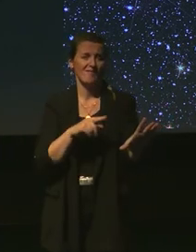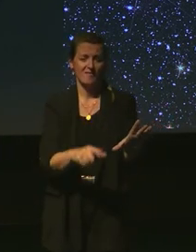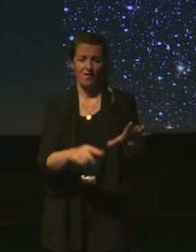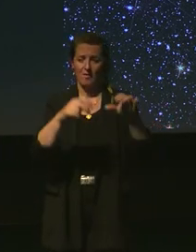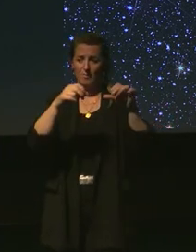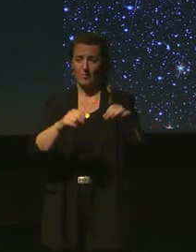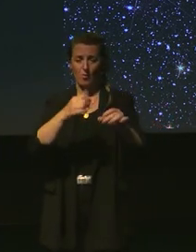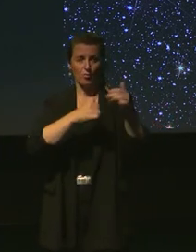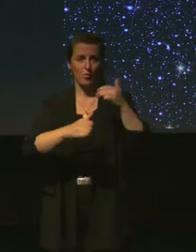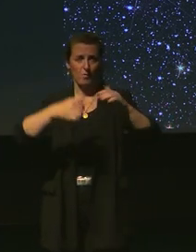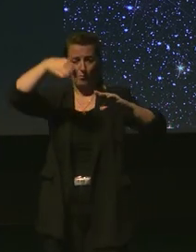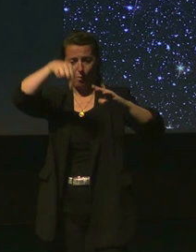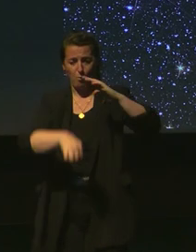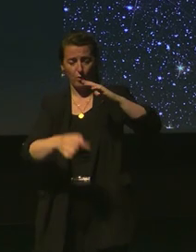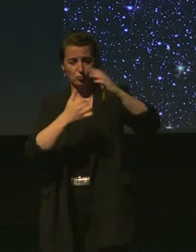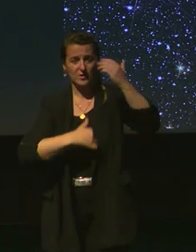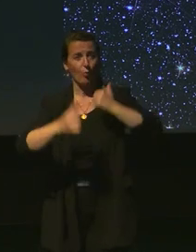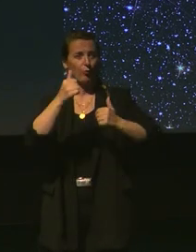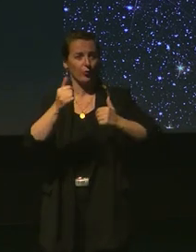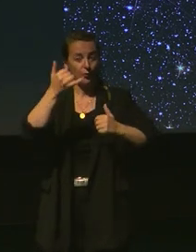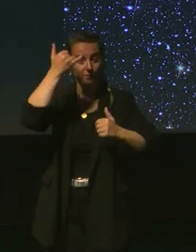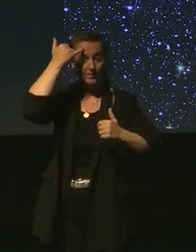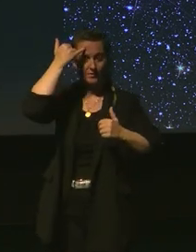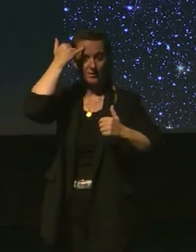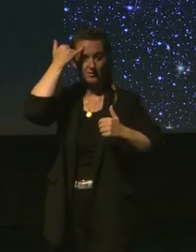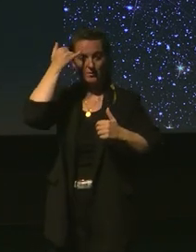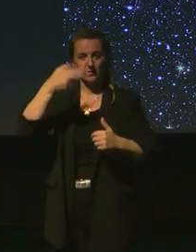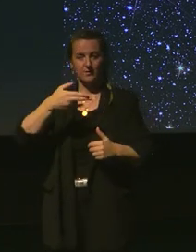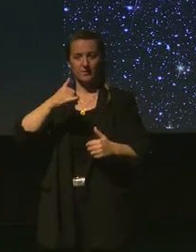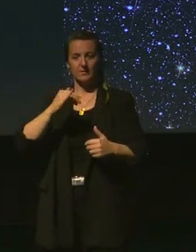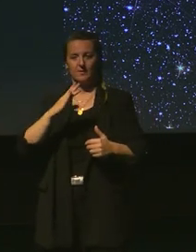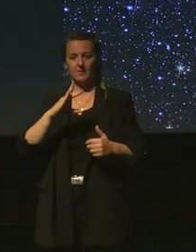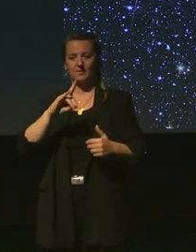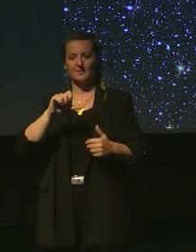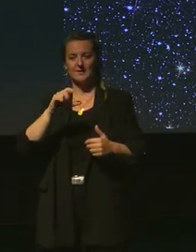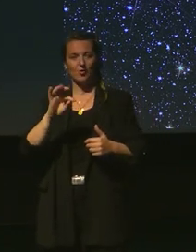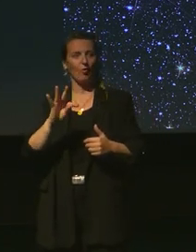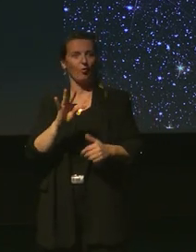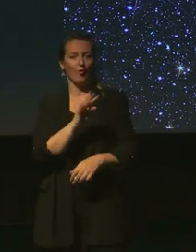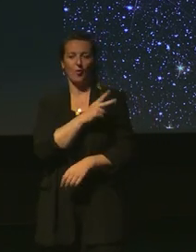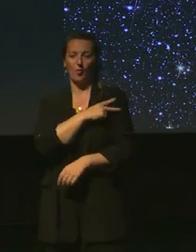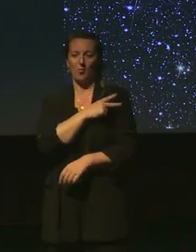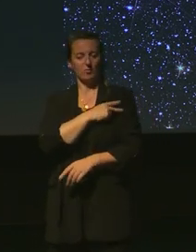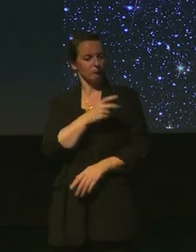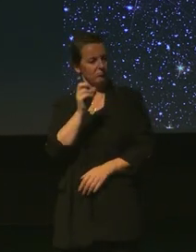autonome et intelligente Michael et le commandant de bord décident d'y aller et le drone va plonger dans la mer de l'état